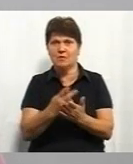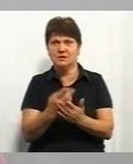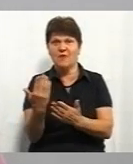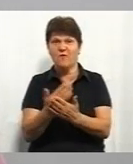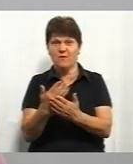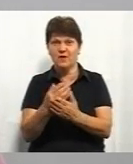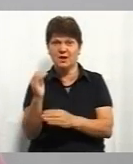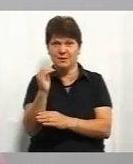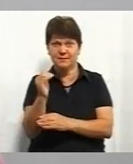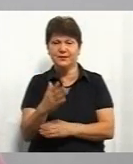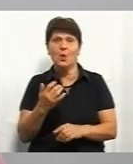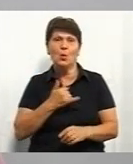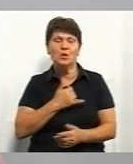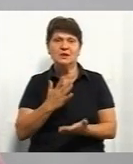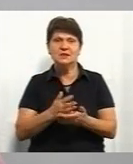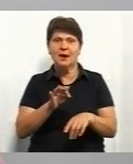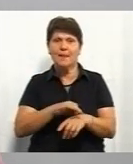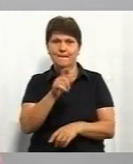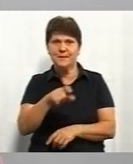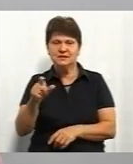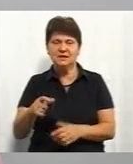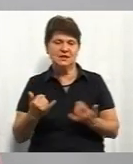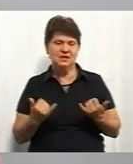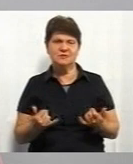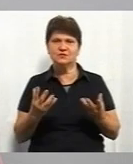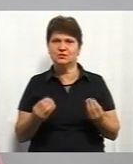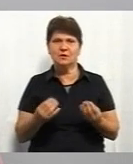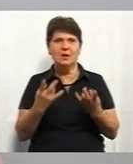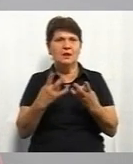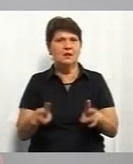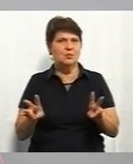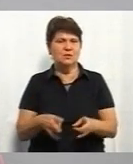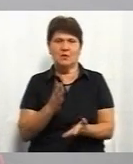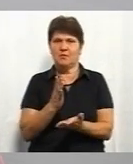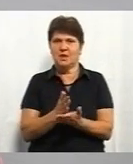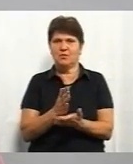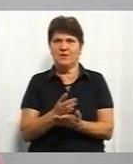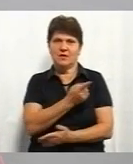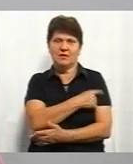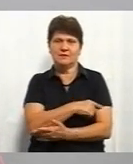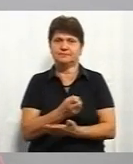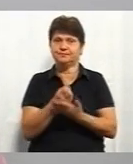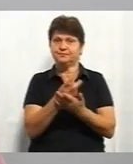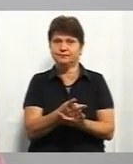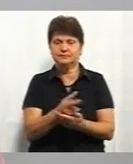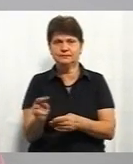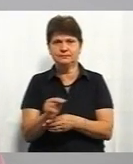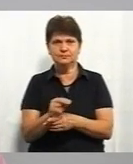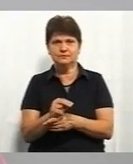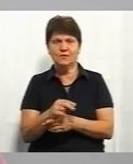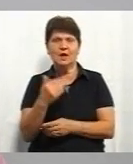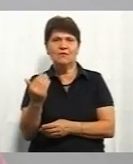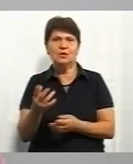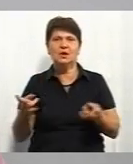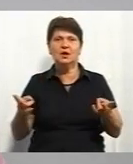пацієнти, які на сьогоднішній день не потребують перебування в стаціонарі, тобто, стаціонарного лікування. вони